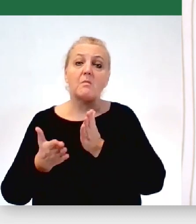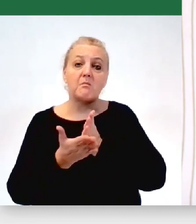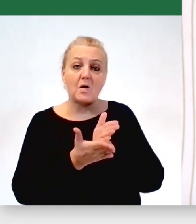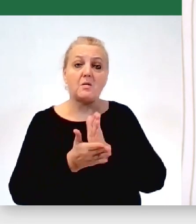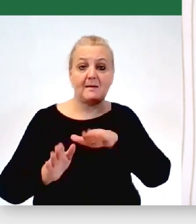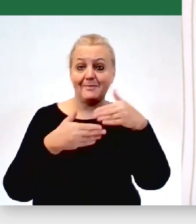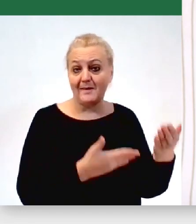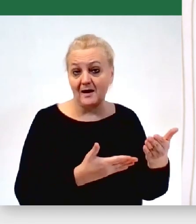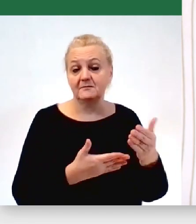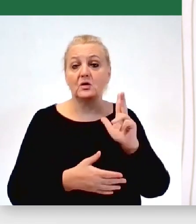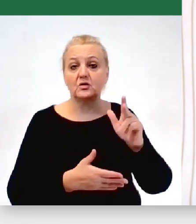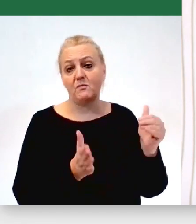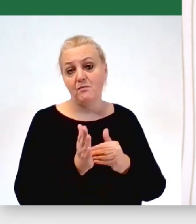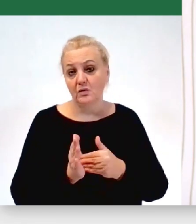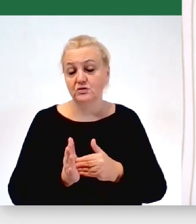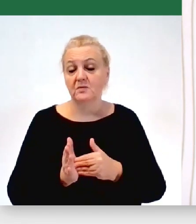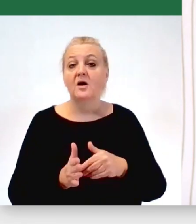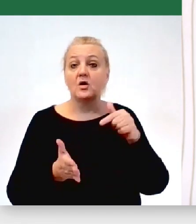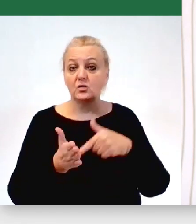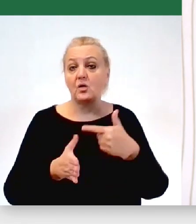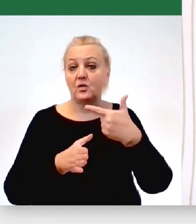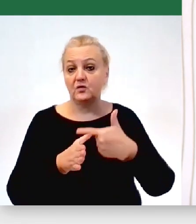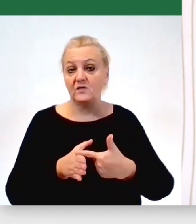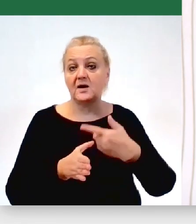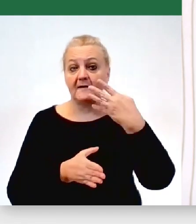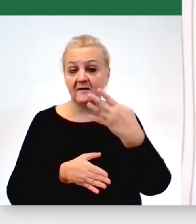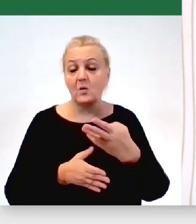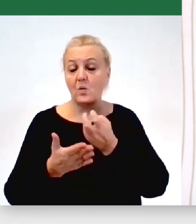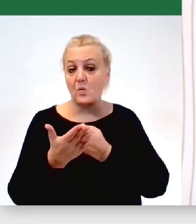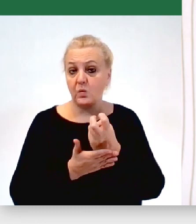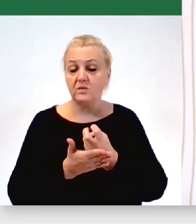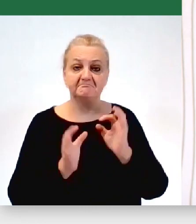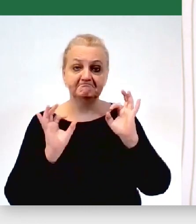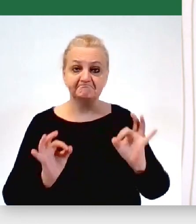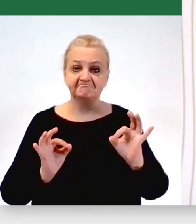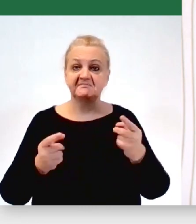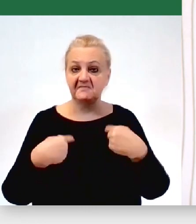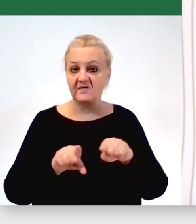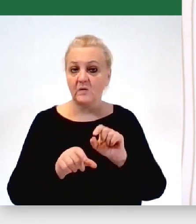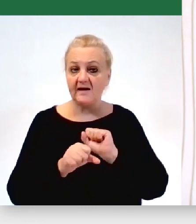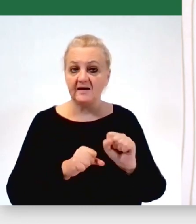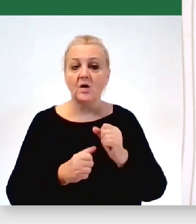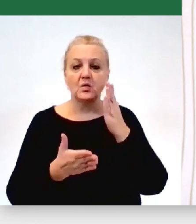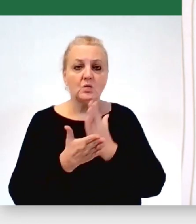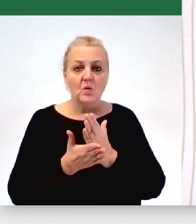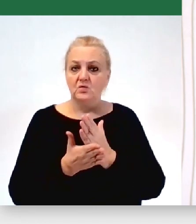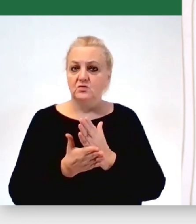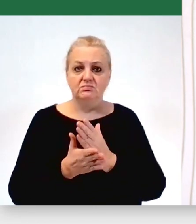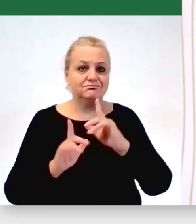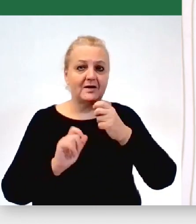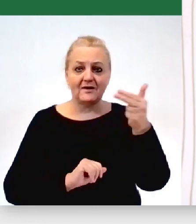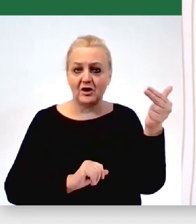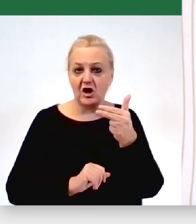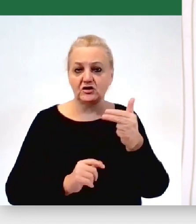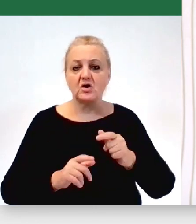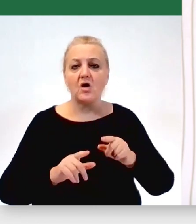z tymi, którzy jej potrzebują. I to 24 lutego sprawdziło się w 100%, bo my już w niedzielę organizowaliśmy